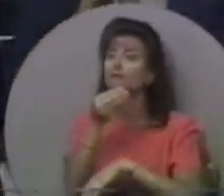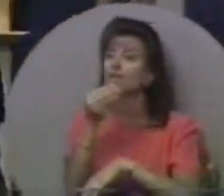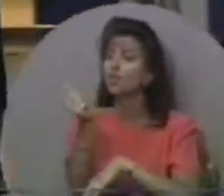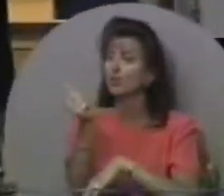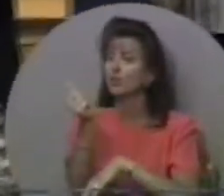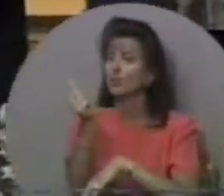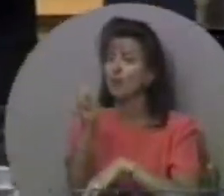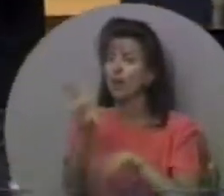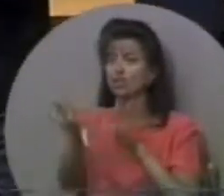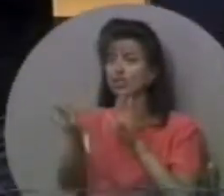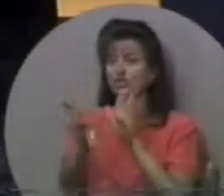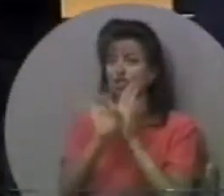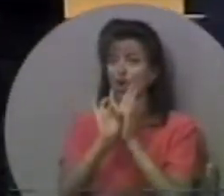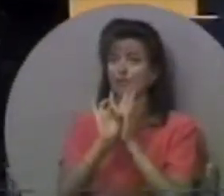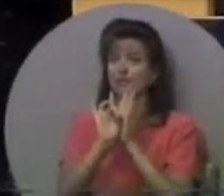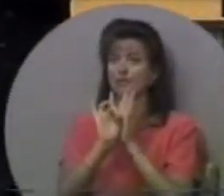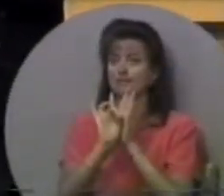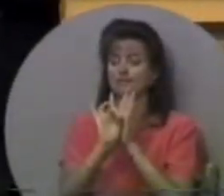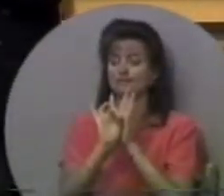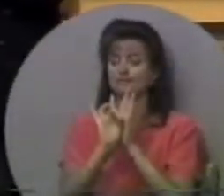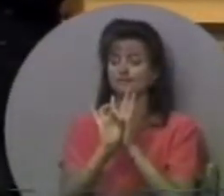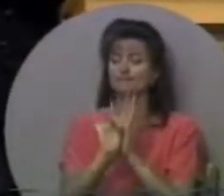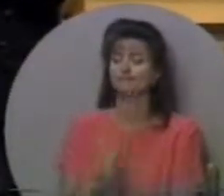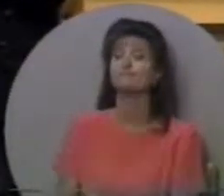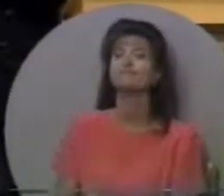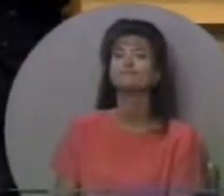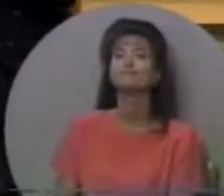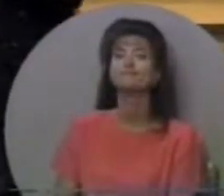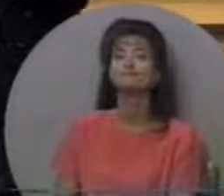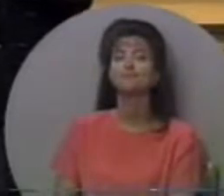І тільки декілька виборних.